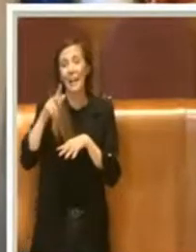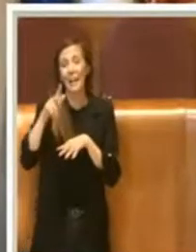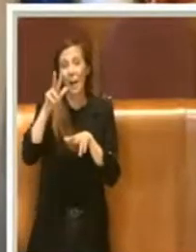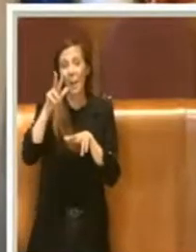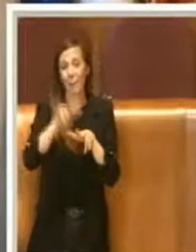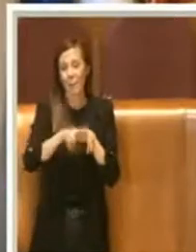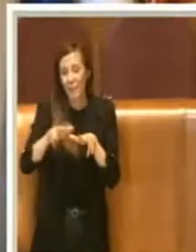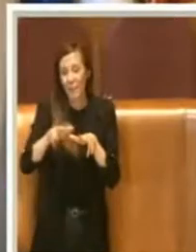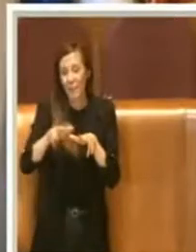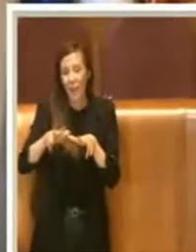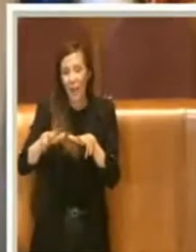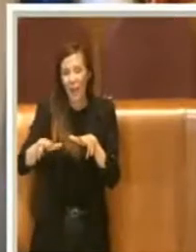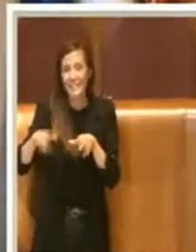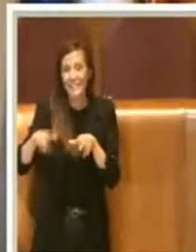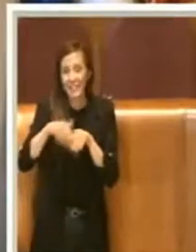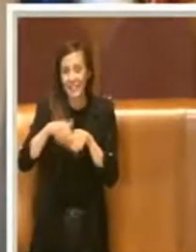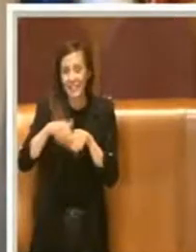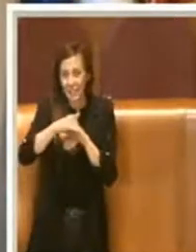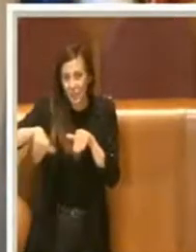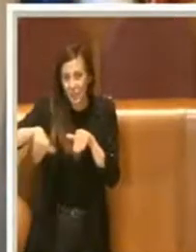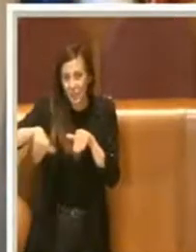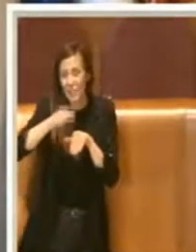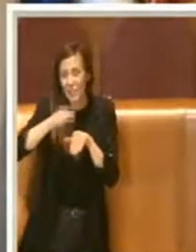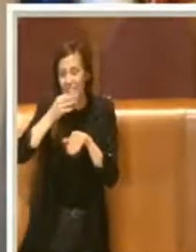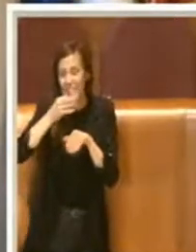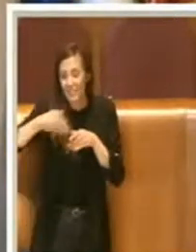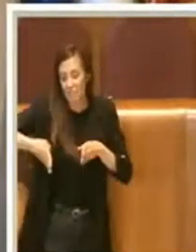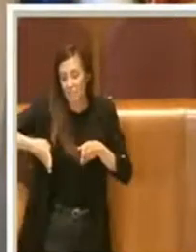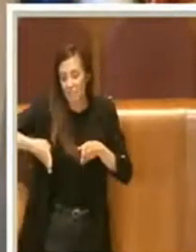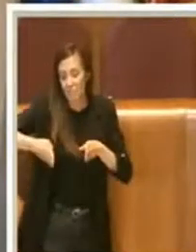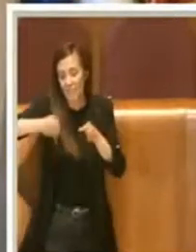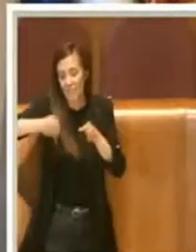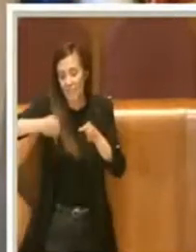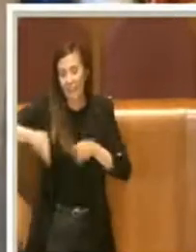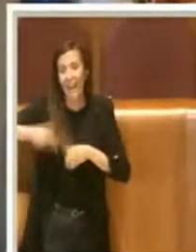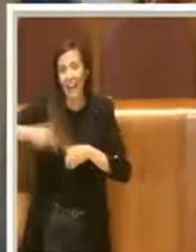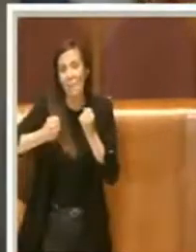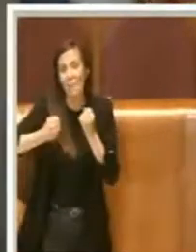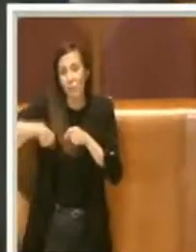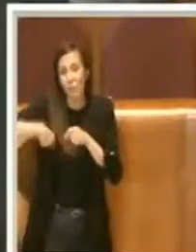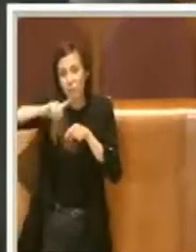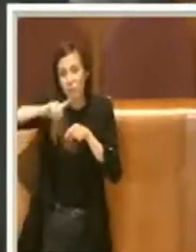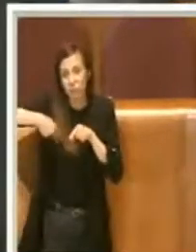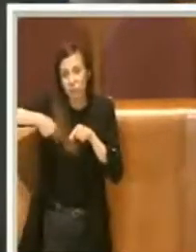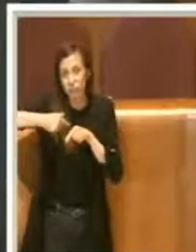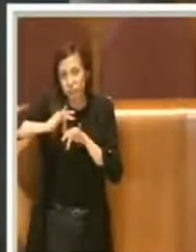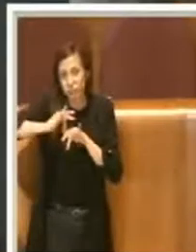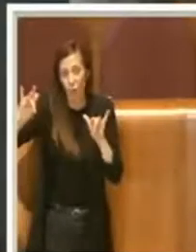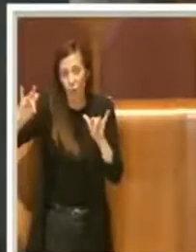temporanee, lì dove ovviamente ricorrano le condizioni, per chiaramente